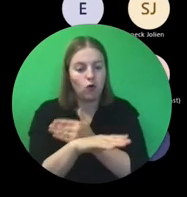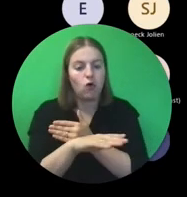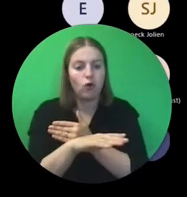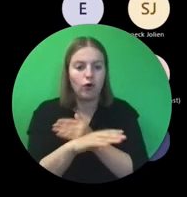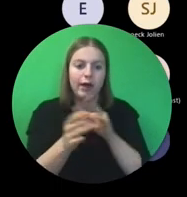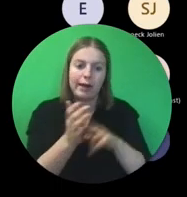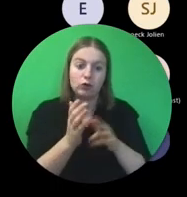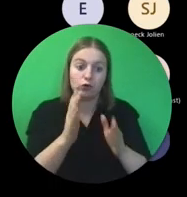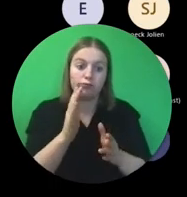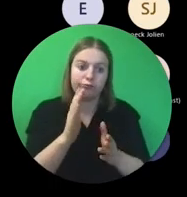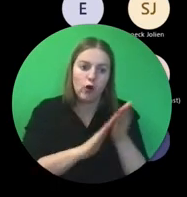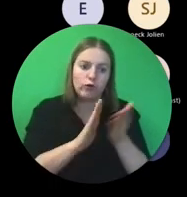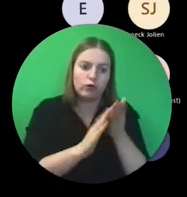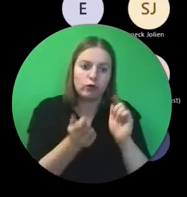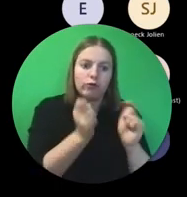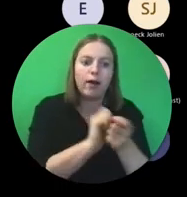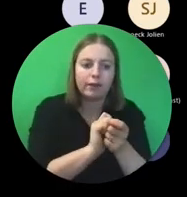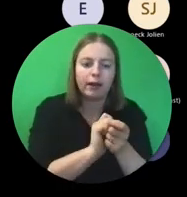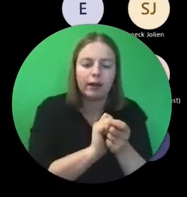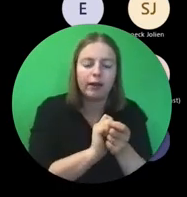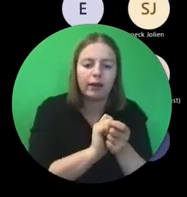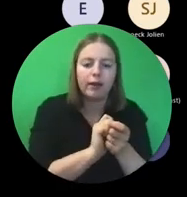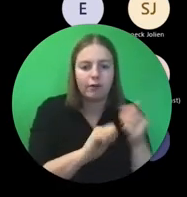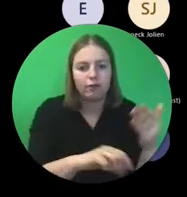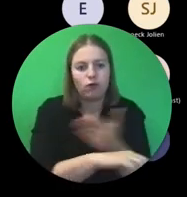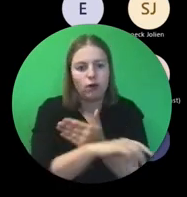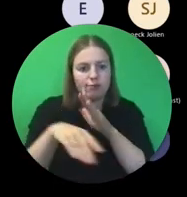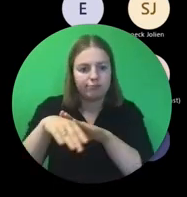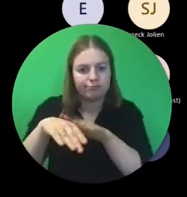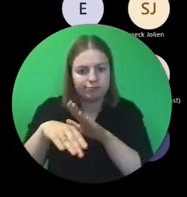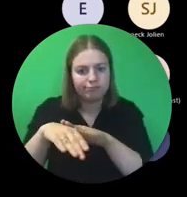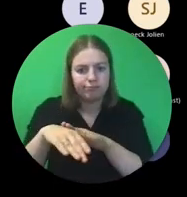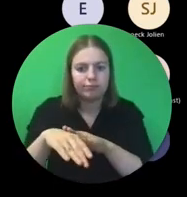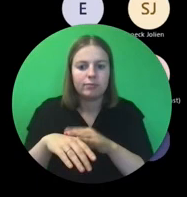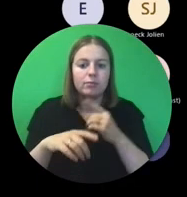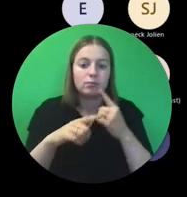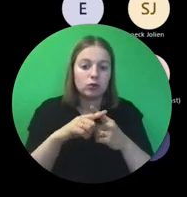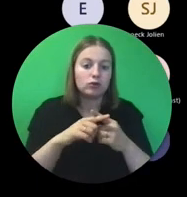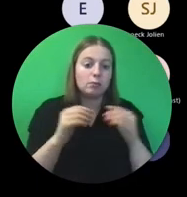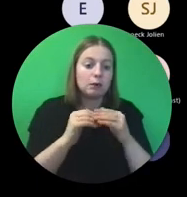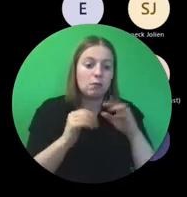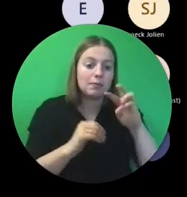in voegen gaat. En uiterlijk 30 dagen voor het einde van het project.